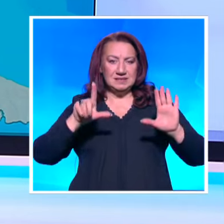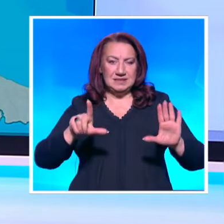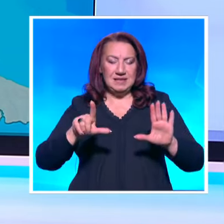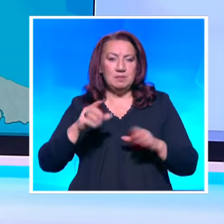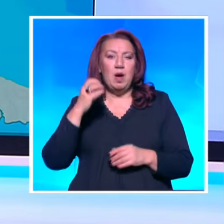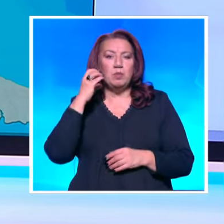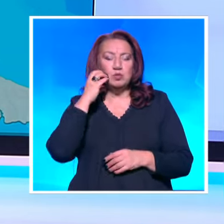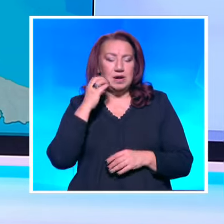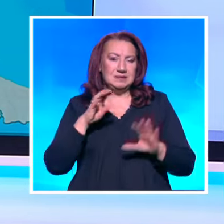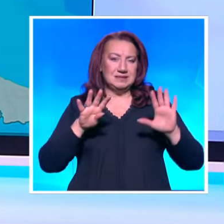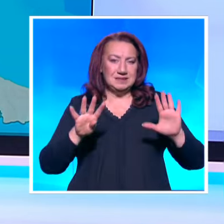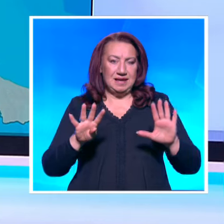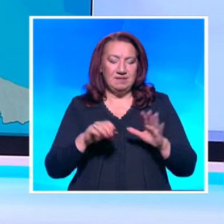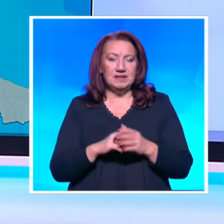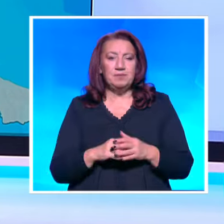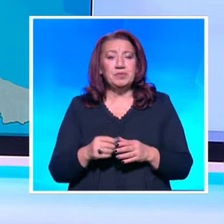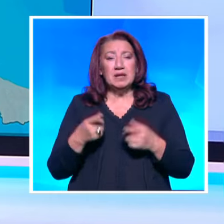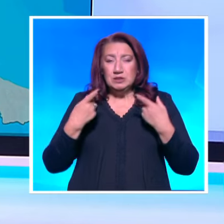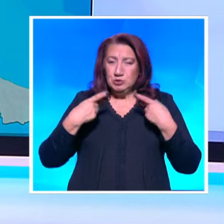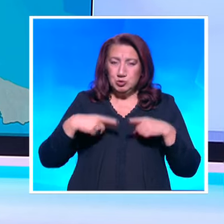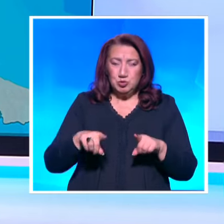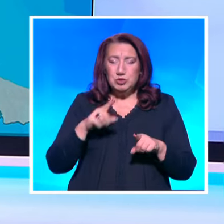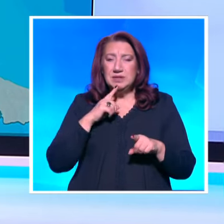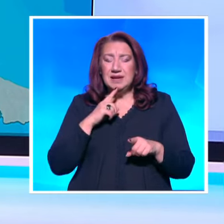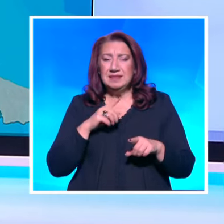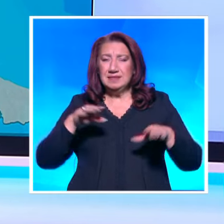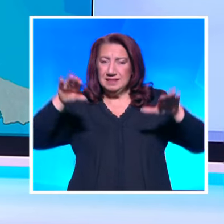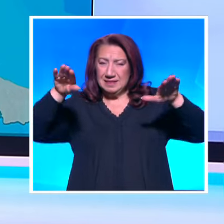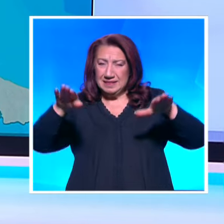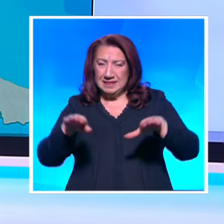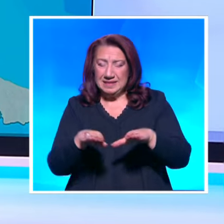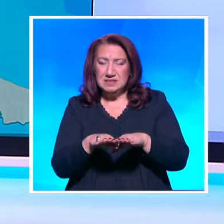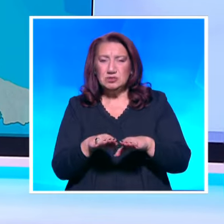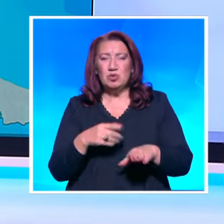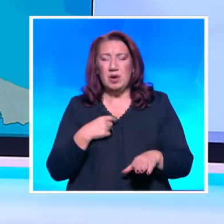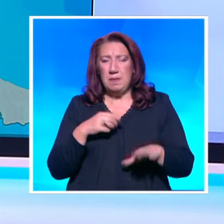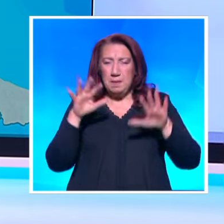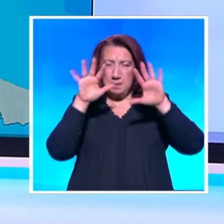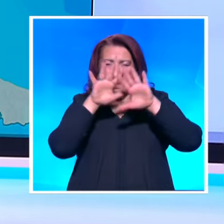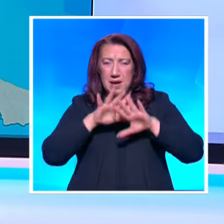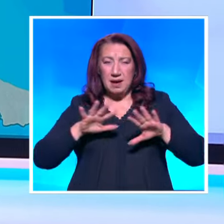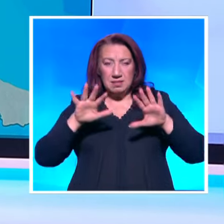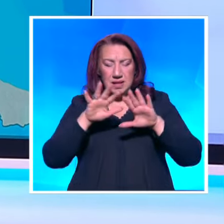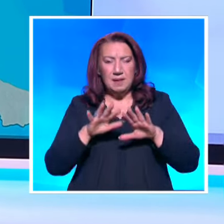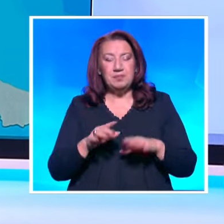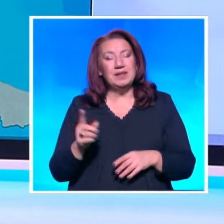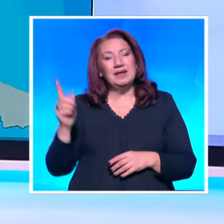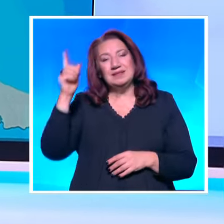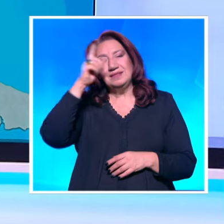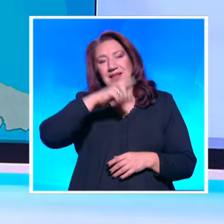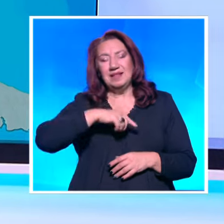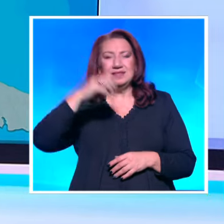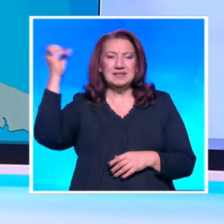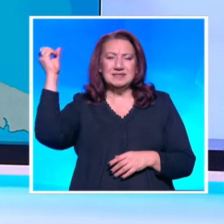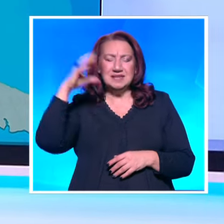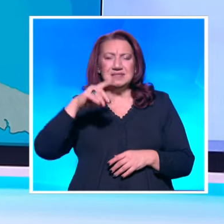Бургас 9 градуса Утрото в ниската част на България ще бъде с условия за намалена видимост През деня ще бъде предимно слънчево с